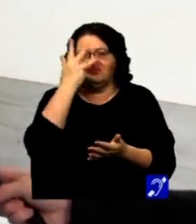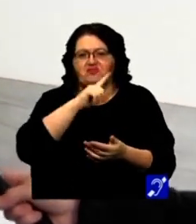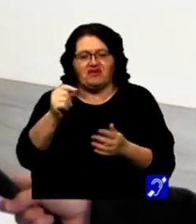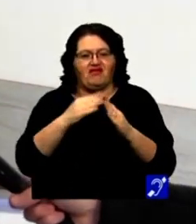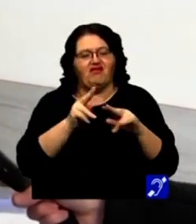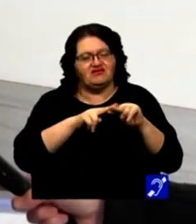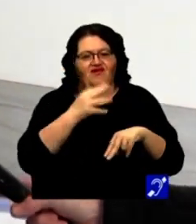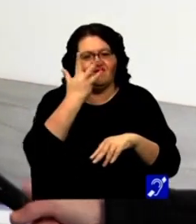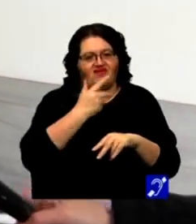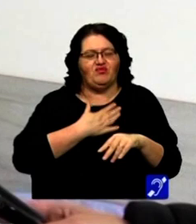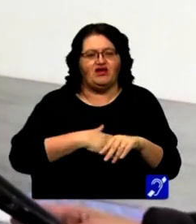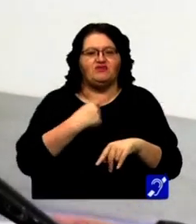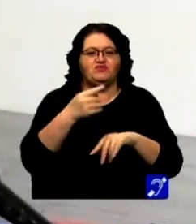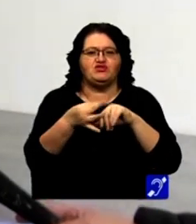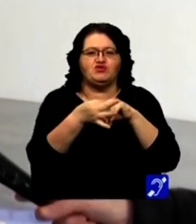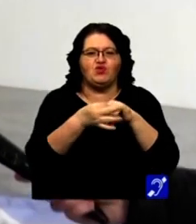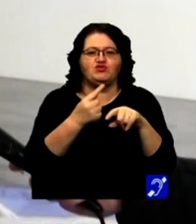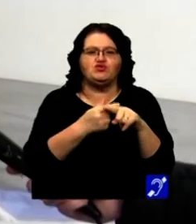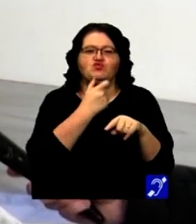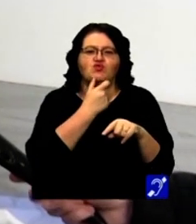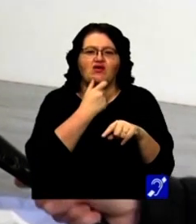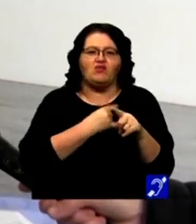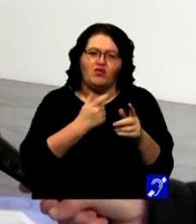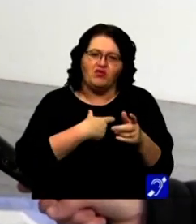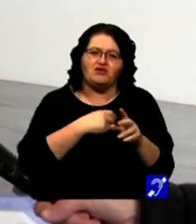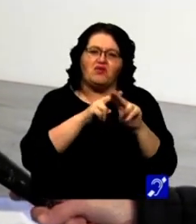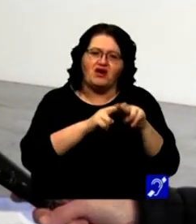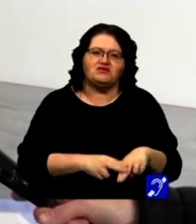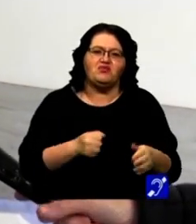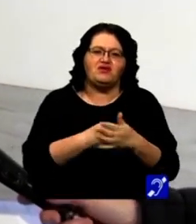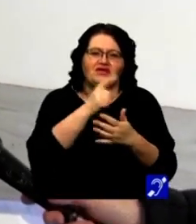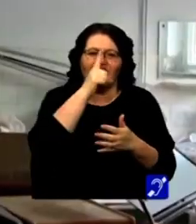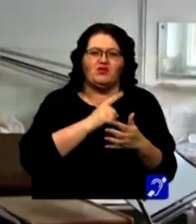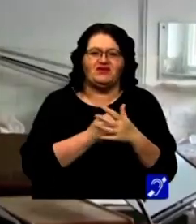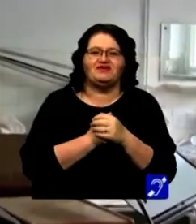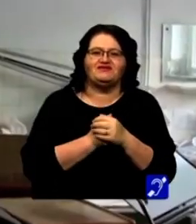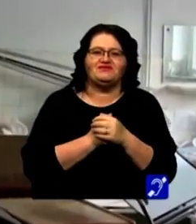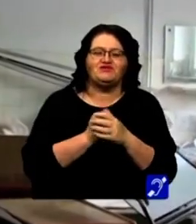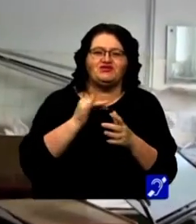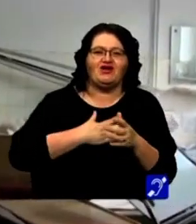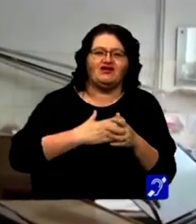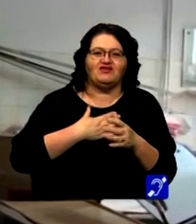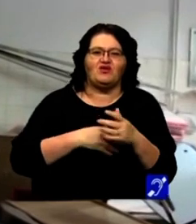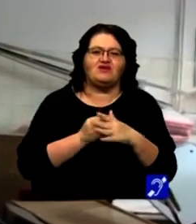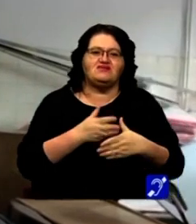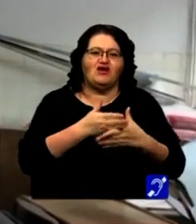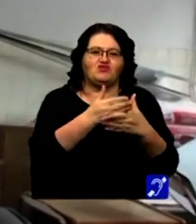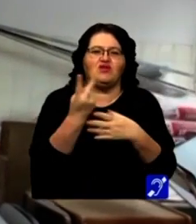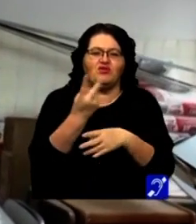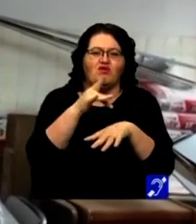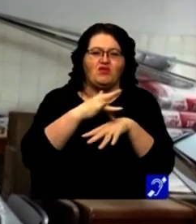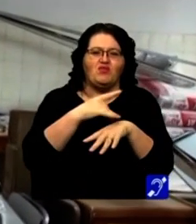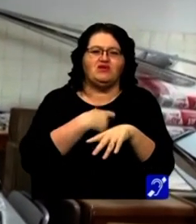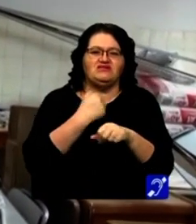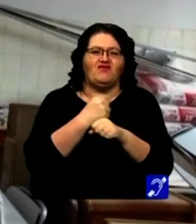acasă. Că chiar am spus la sozo și la soacră, zic, măi, dacă aș mai putea, aș mai sta până luni. Cei care doresc să-i sprijine pe cei doi medici o